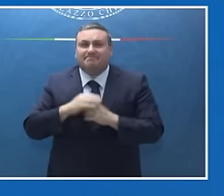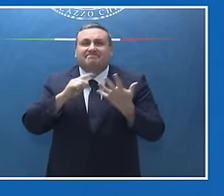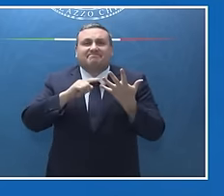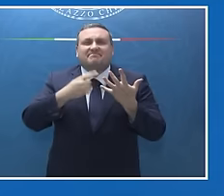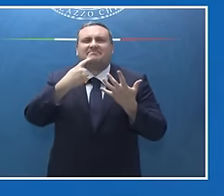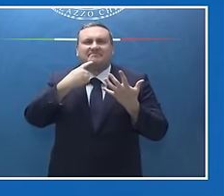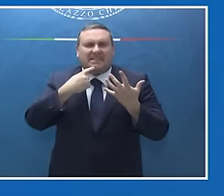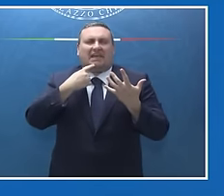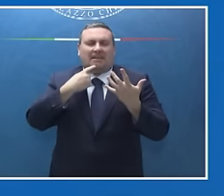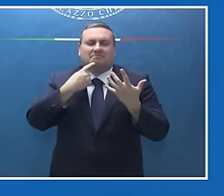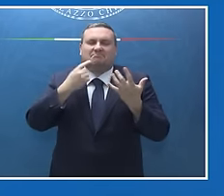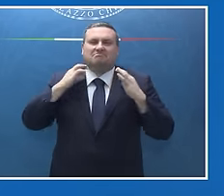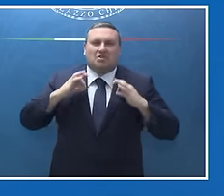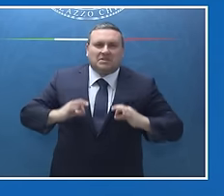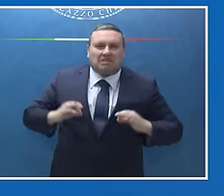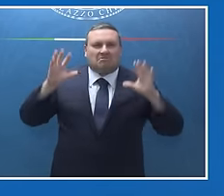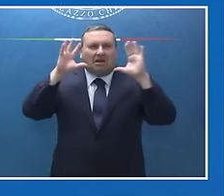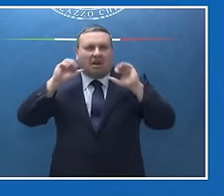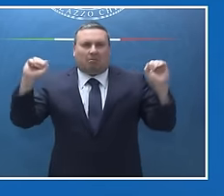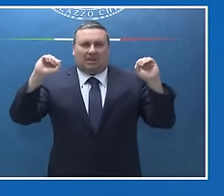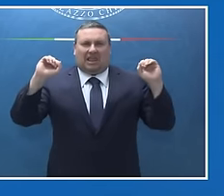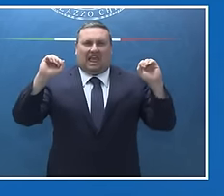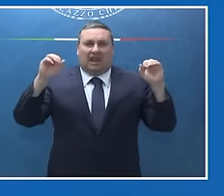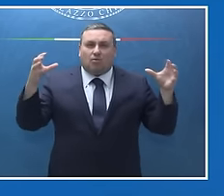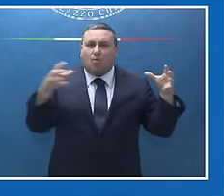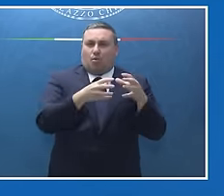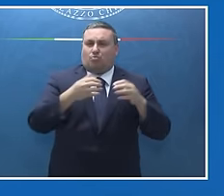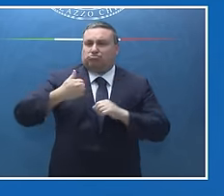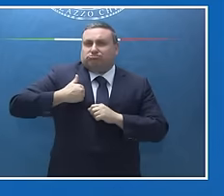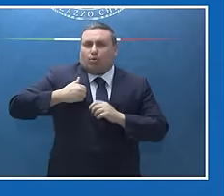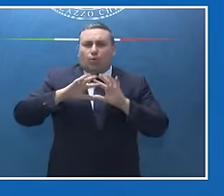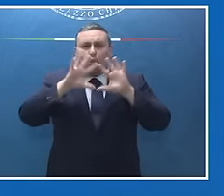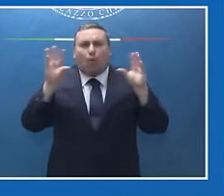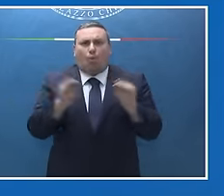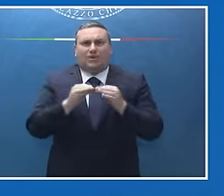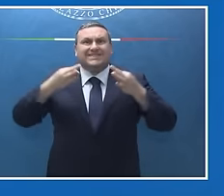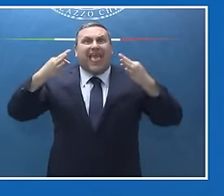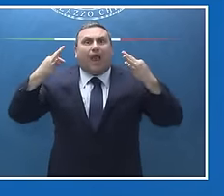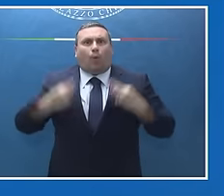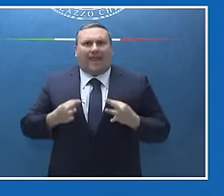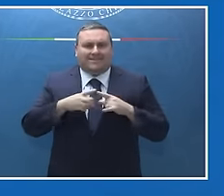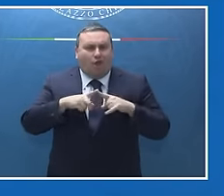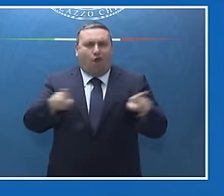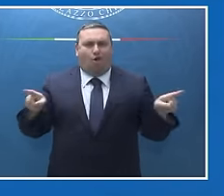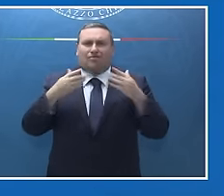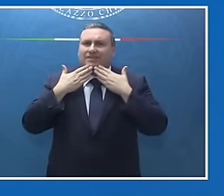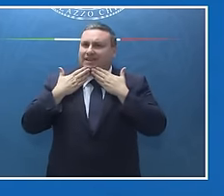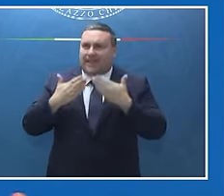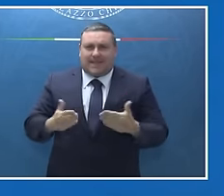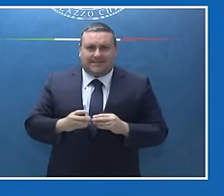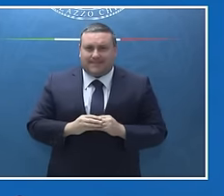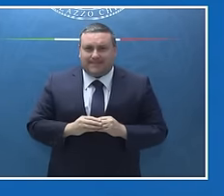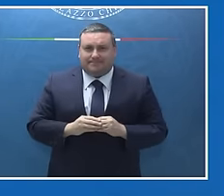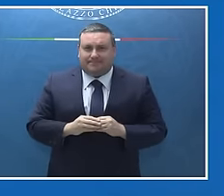polizia, alle forze armate che hanno assicurato che tutto si svolgesse nella massima sicurezza.